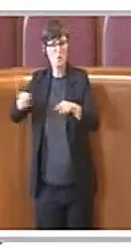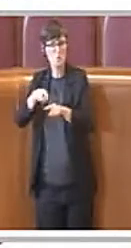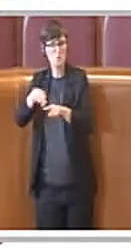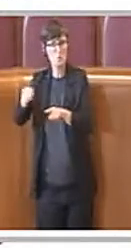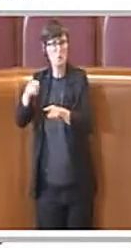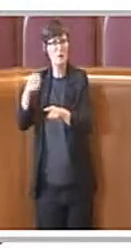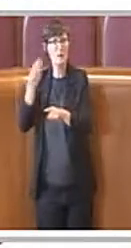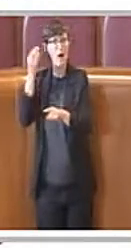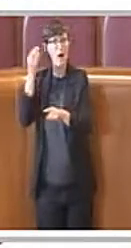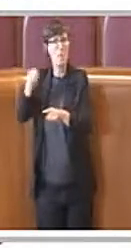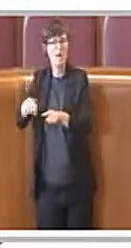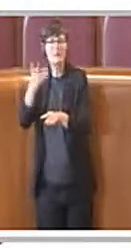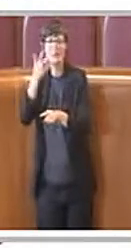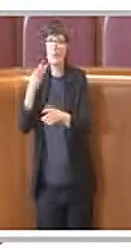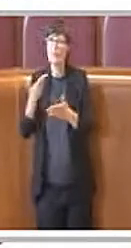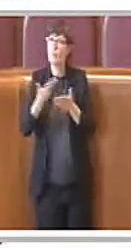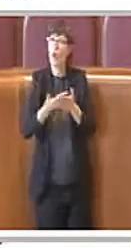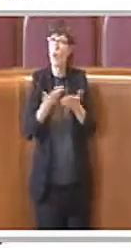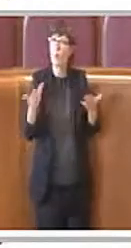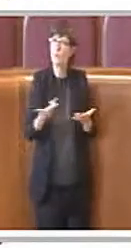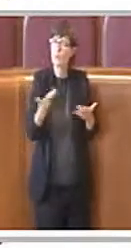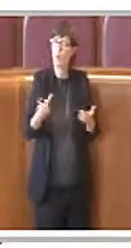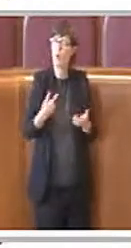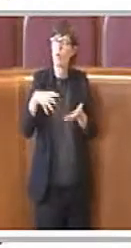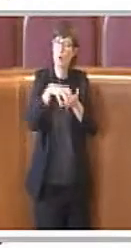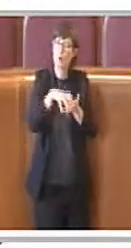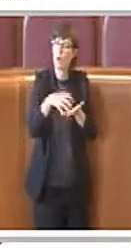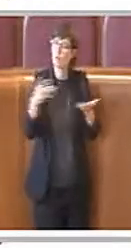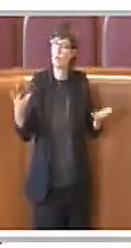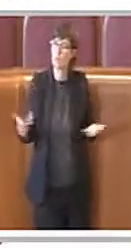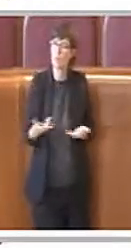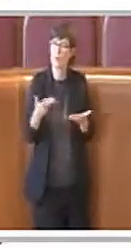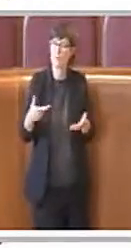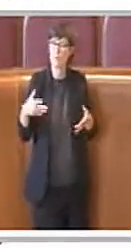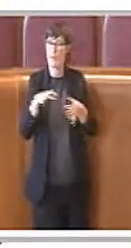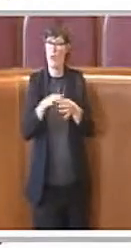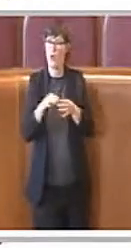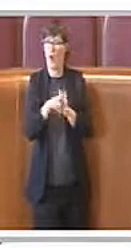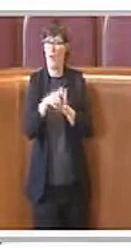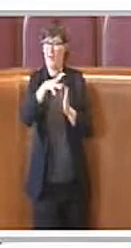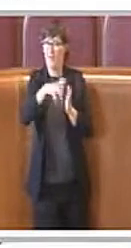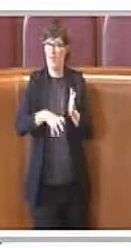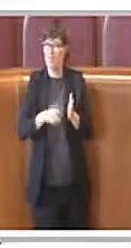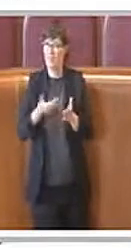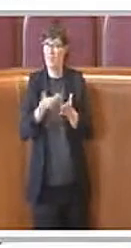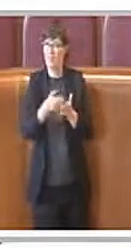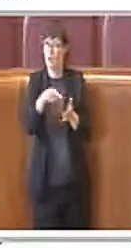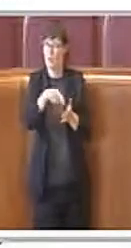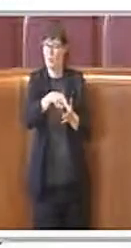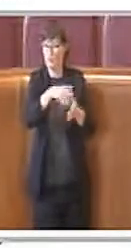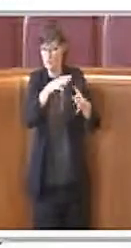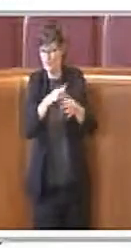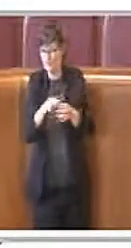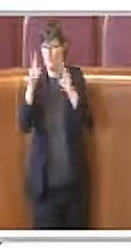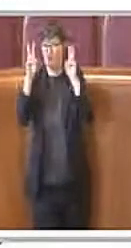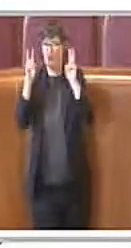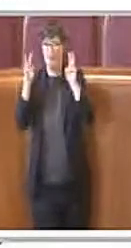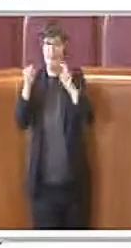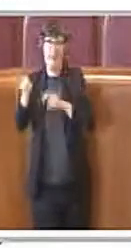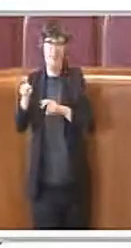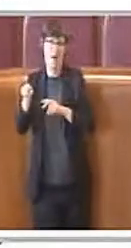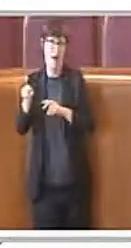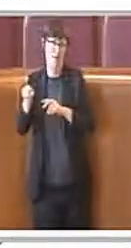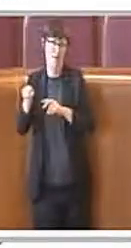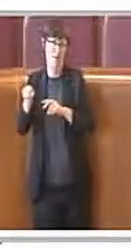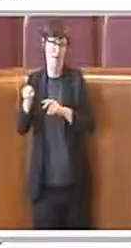proposte, contributi di qualsiasi tipo rispetto alle proposte che abbiano attinenza con le materie oggetto della loro